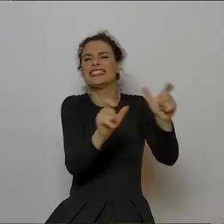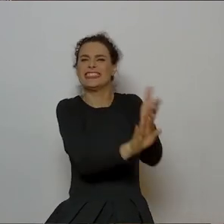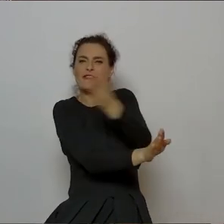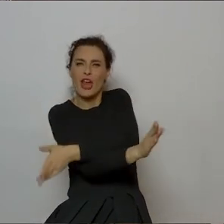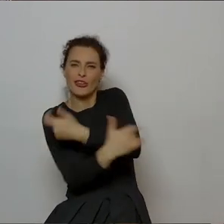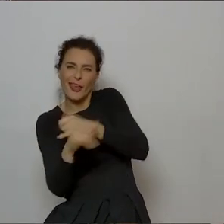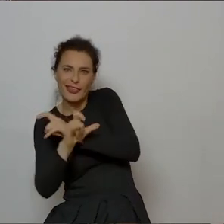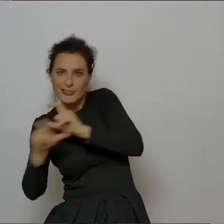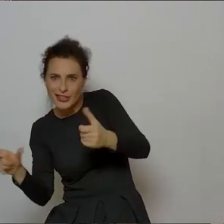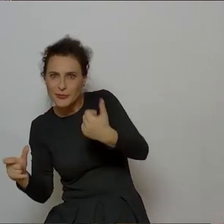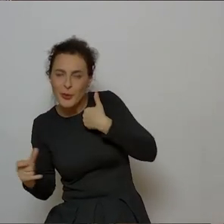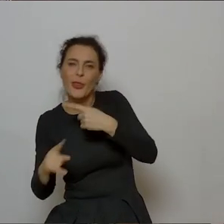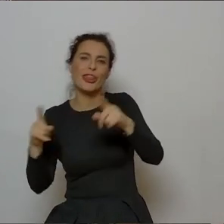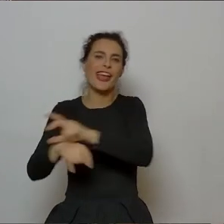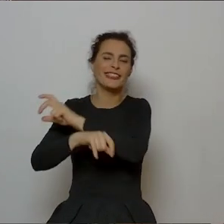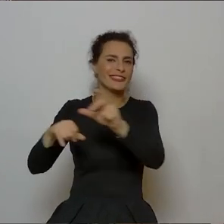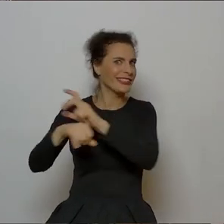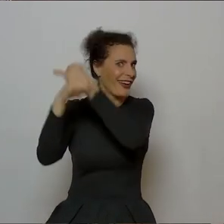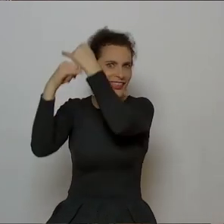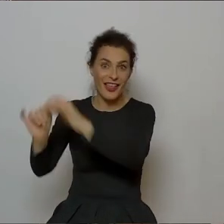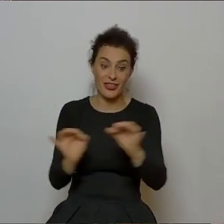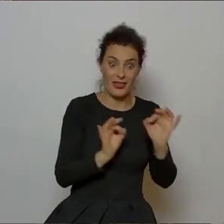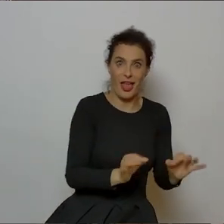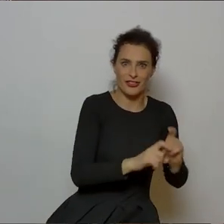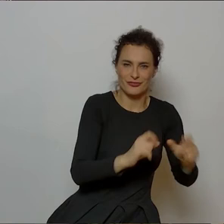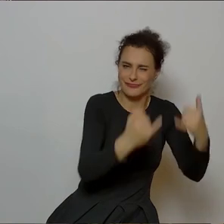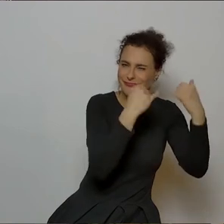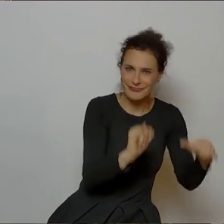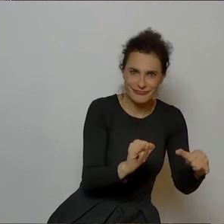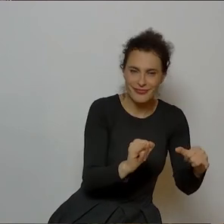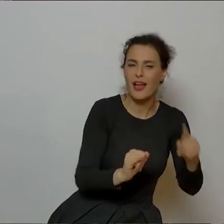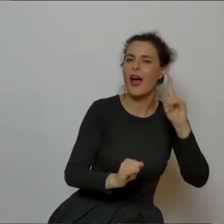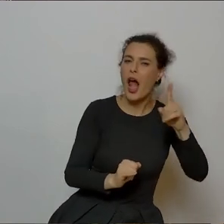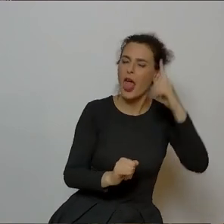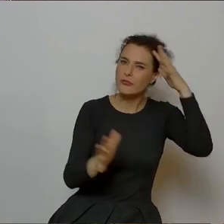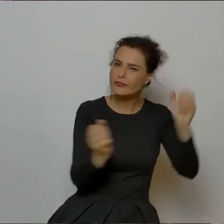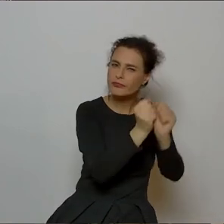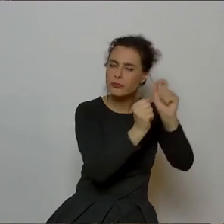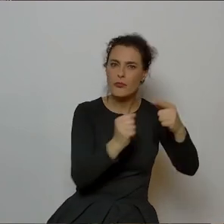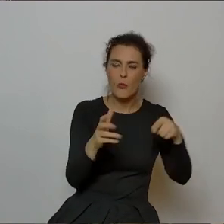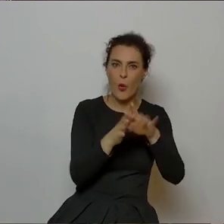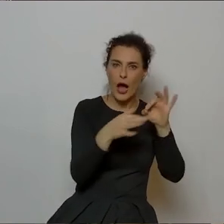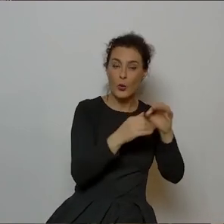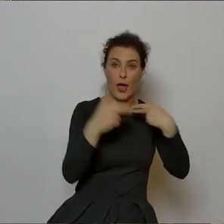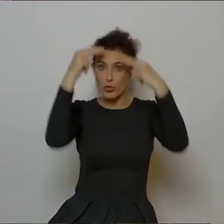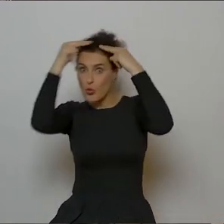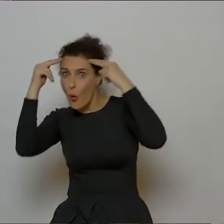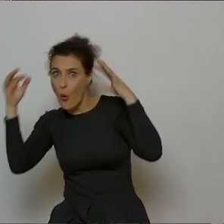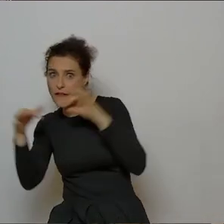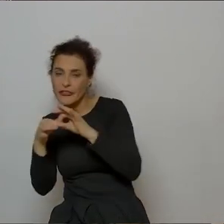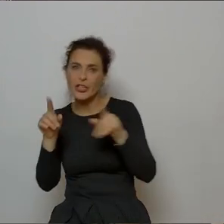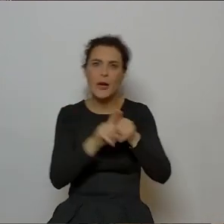on zaczynał były technologicznie jeszcze zupełnie inne, ale on znalazł jakiś wspólny mianownik między Norwidem a